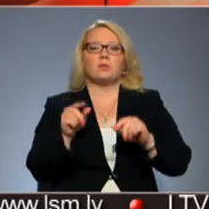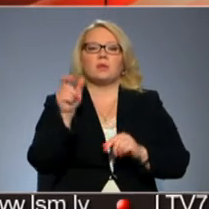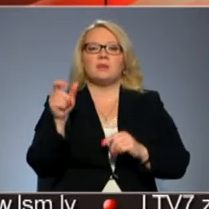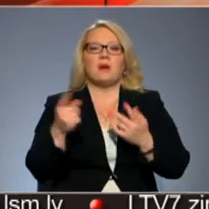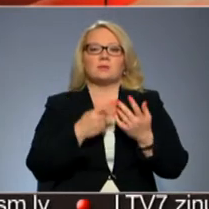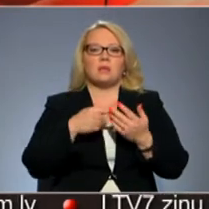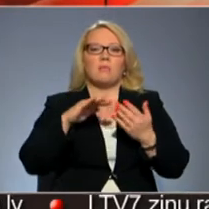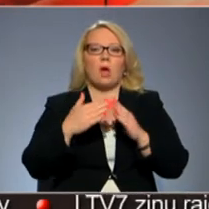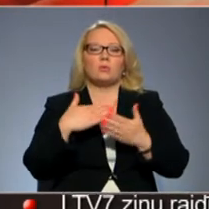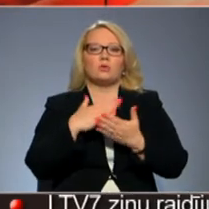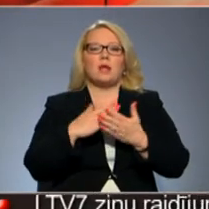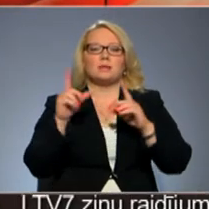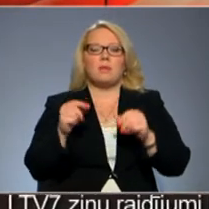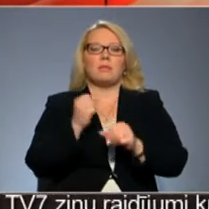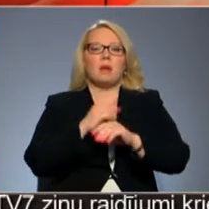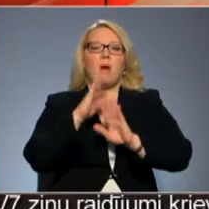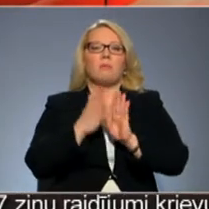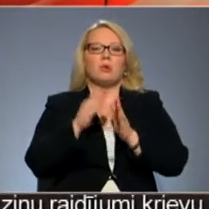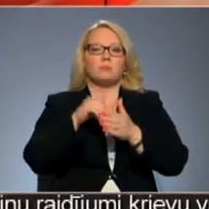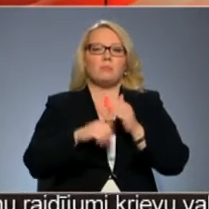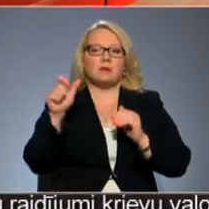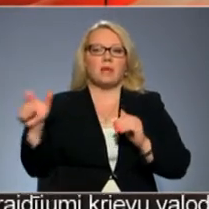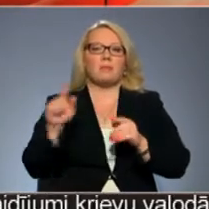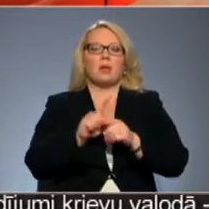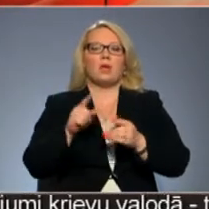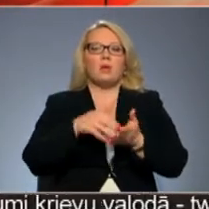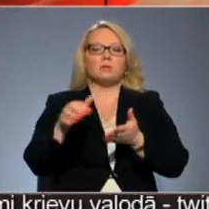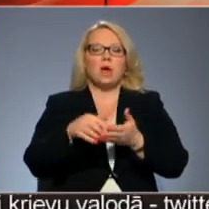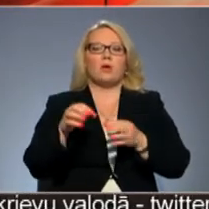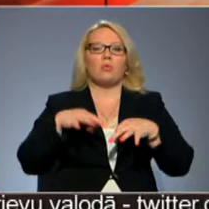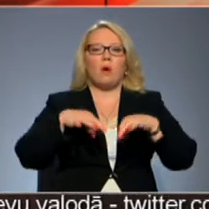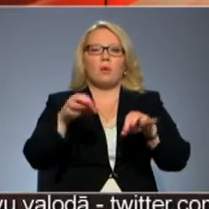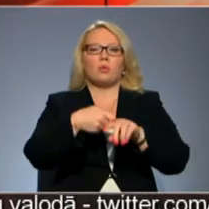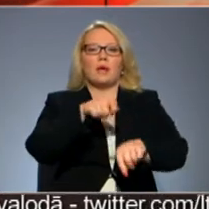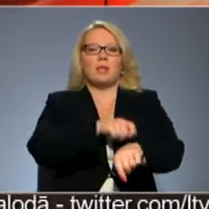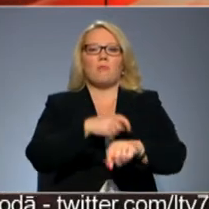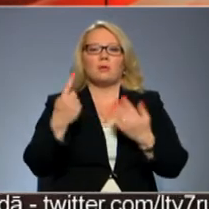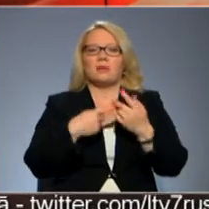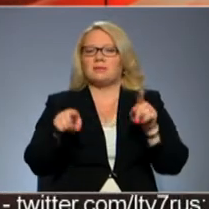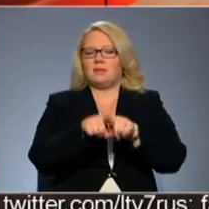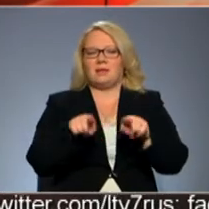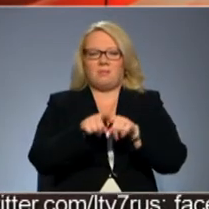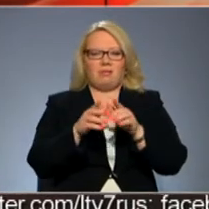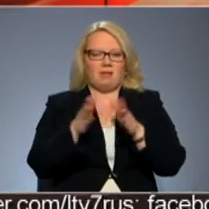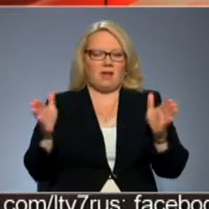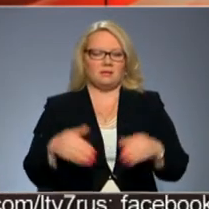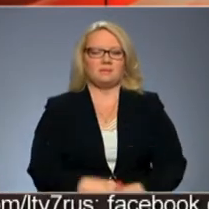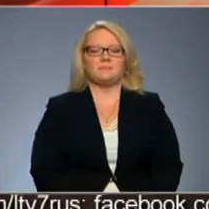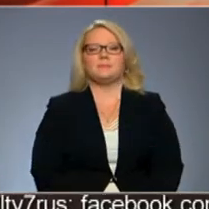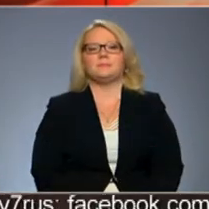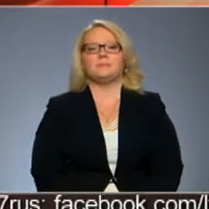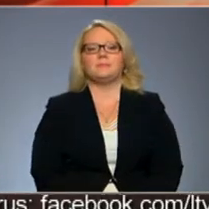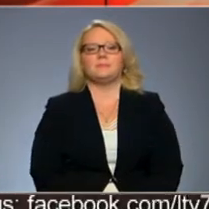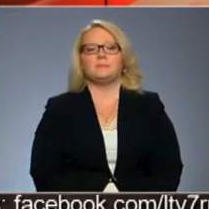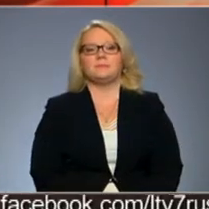samazinās darba apjums pasniekiem, lai gan nostaigāto un nobraukto kilometru skaits ir tikpat liels. Varāk stāst Latgales reģionālā